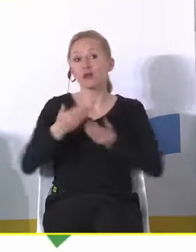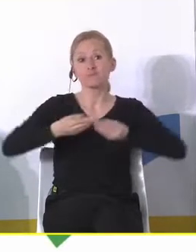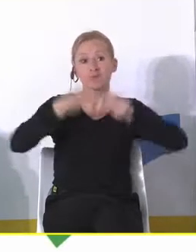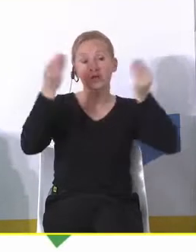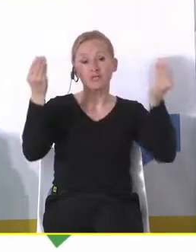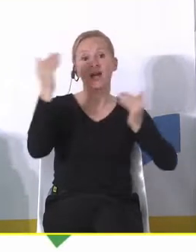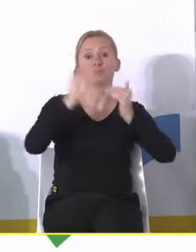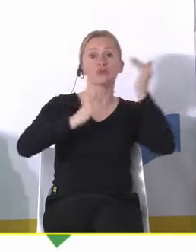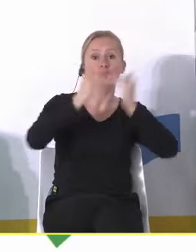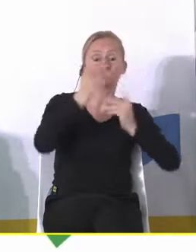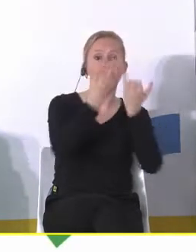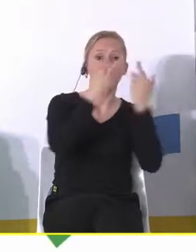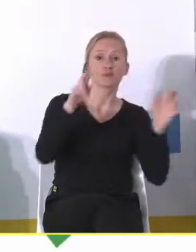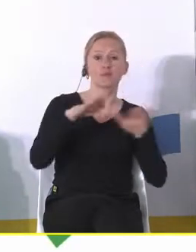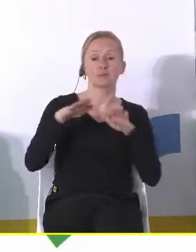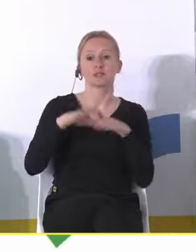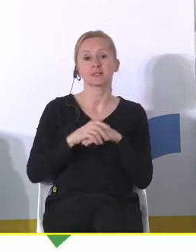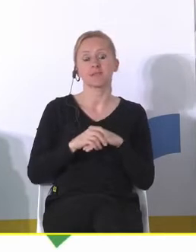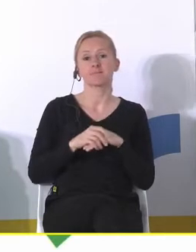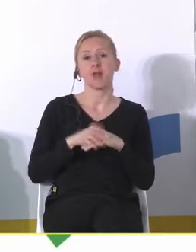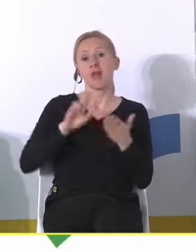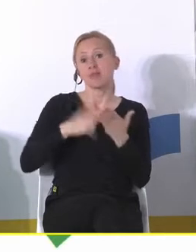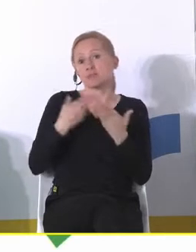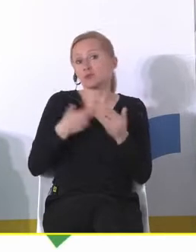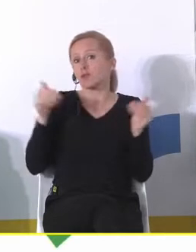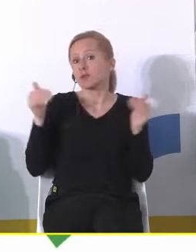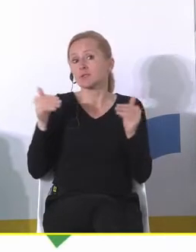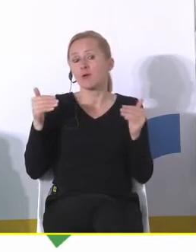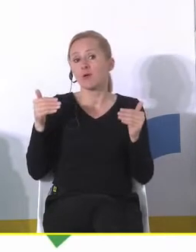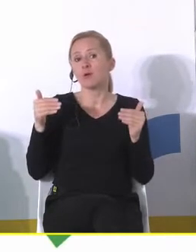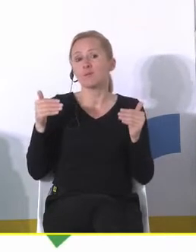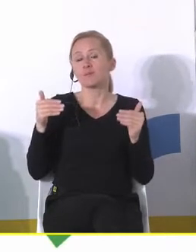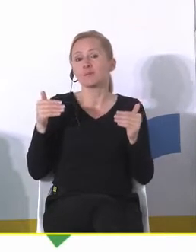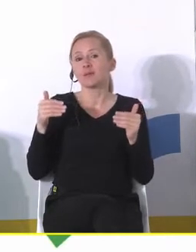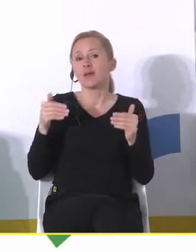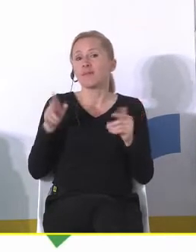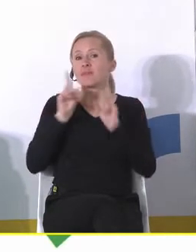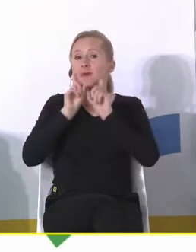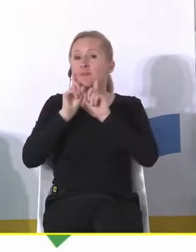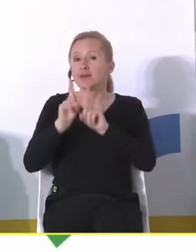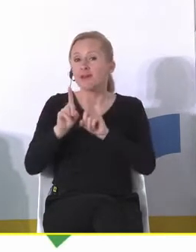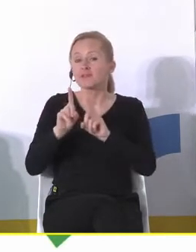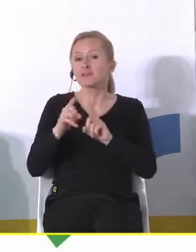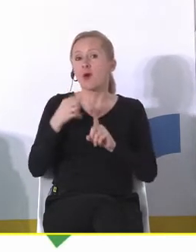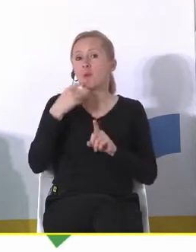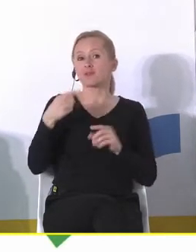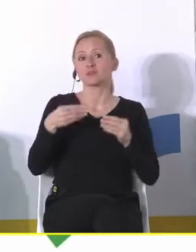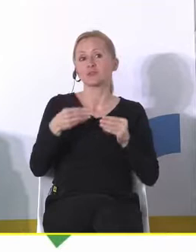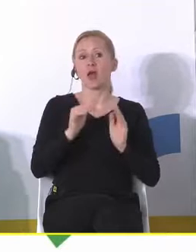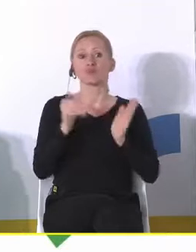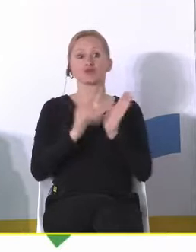myślą o rodzinach. Są to takie zasoby, o które z całą pewnością warto w sposób strukturalny